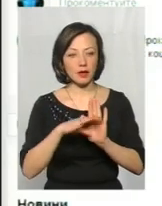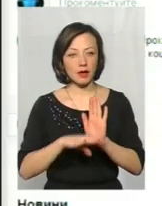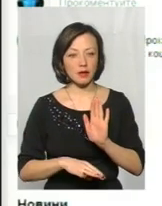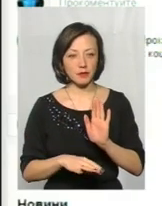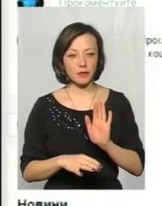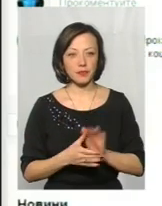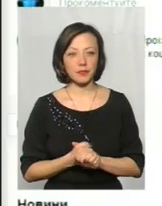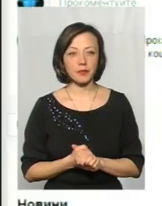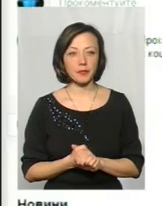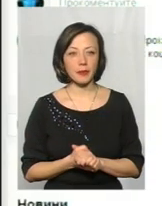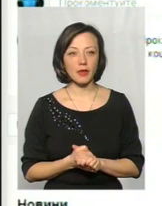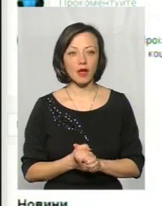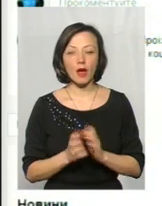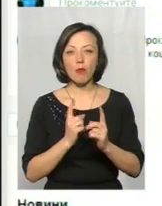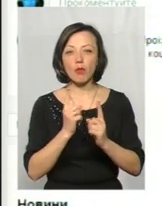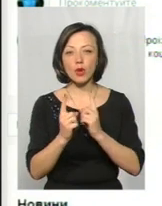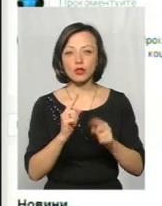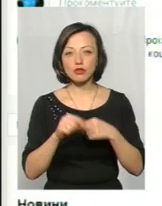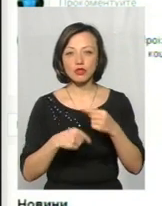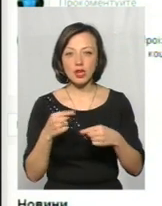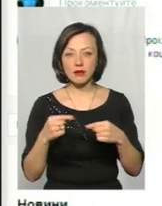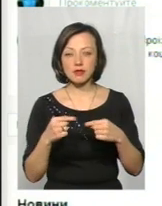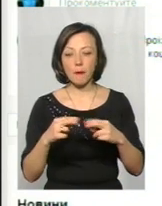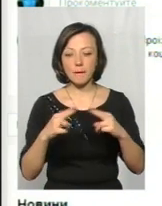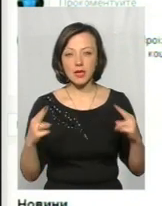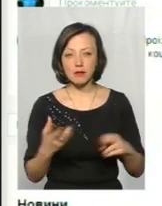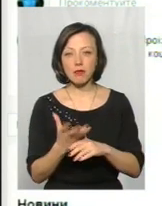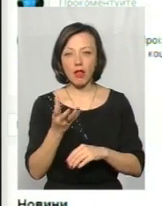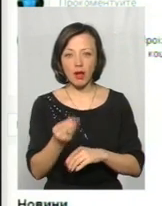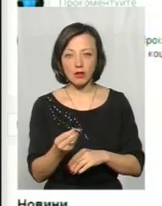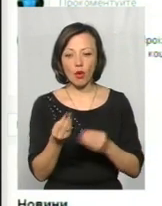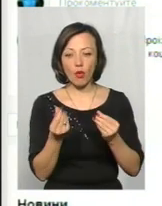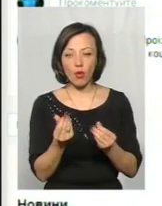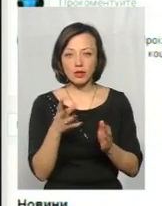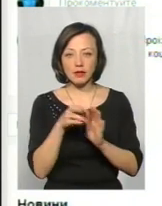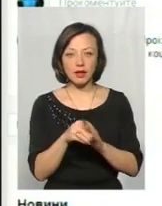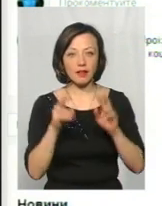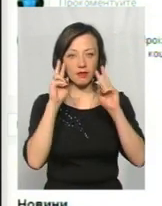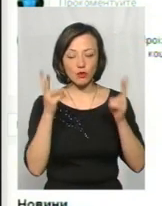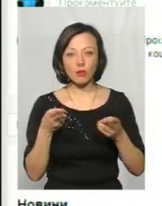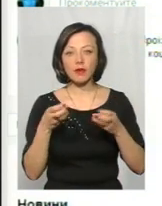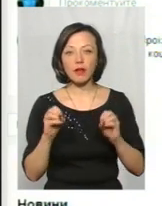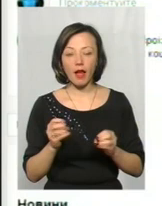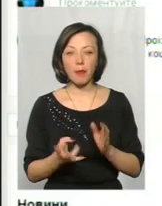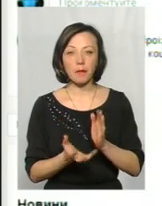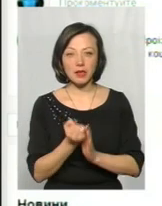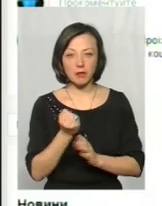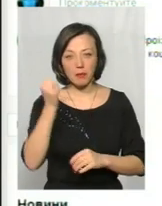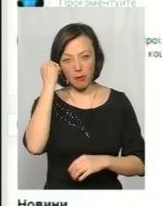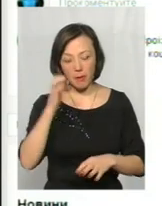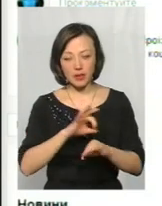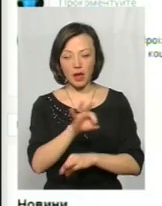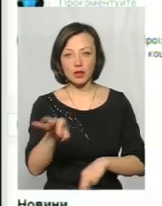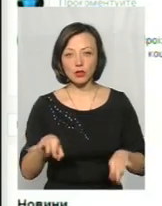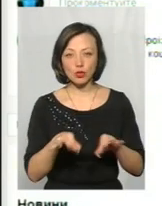Але Чепилюк питає, проїзд через замковий міст є платним, кошти з нього осідають невідомо де, а на підтримку пам'яток